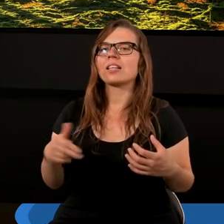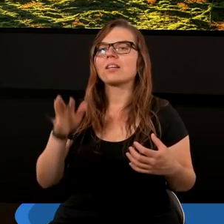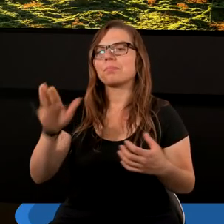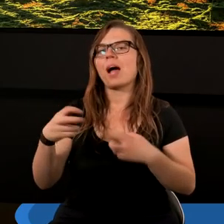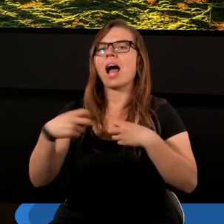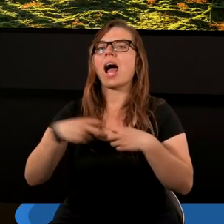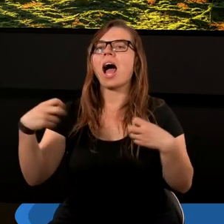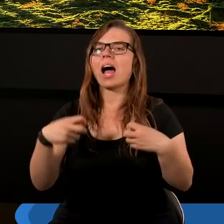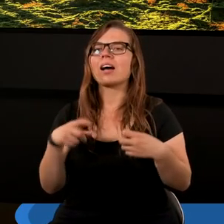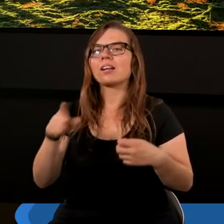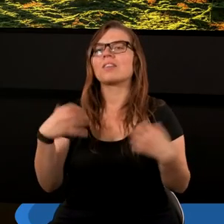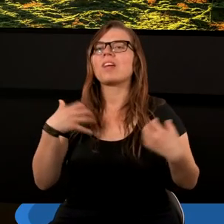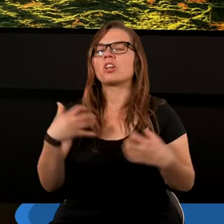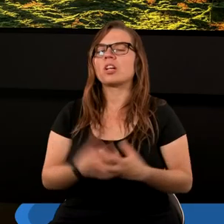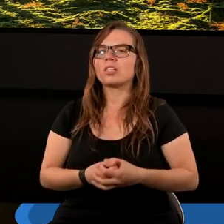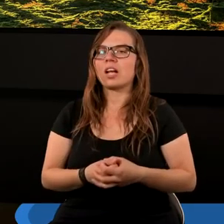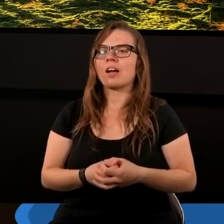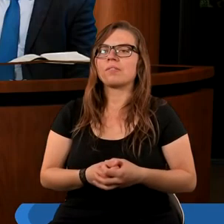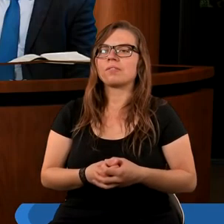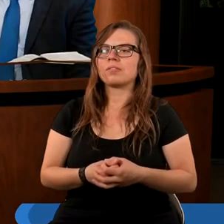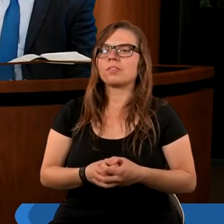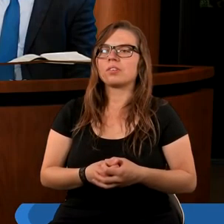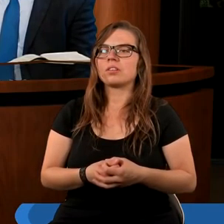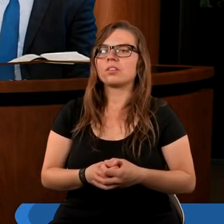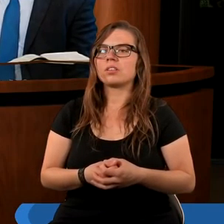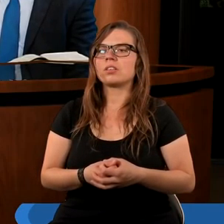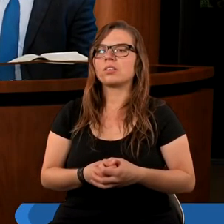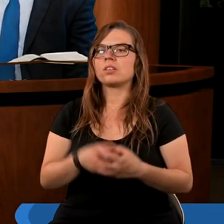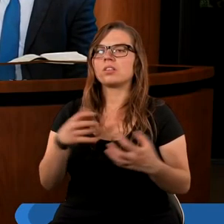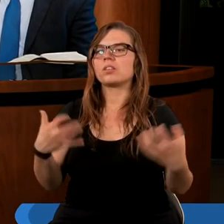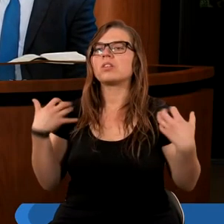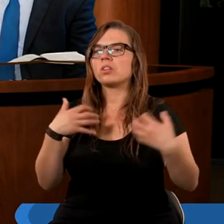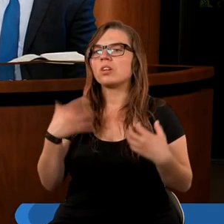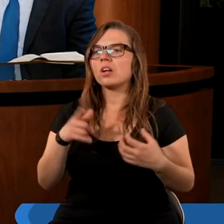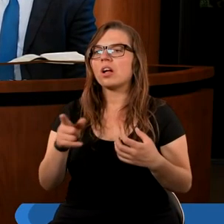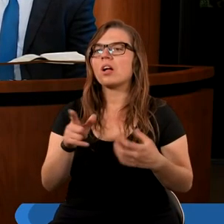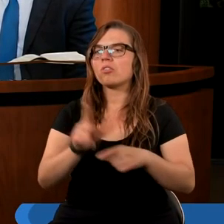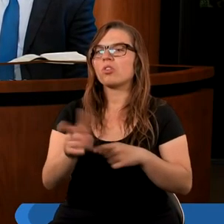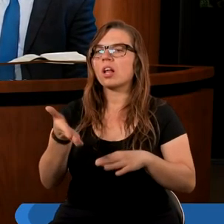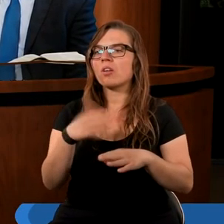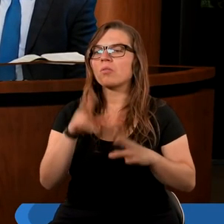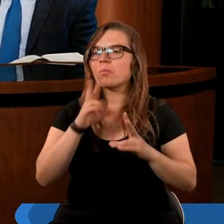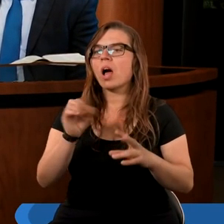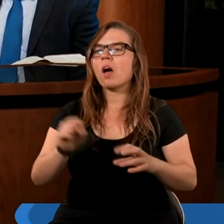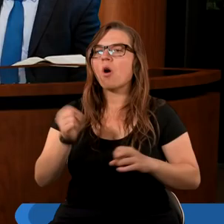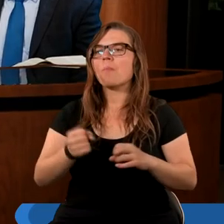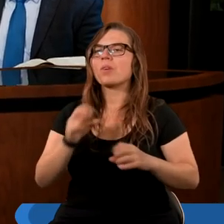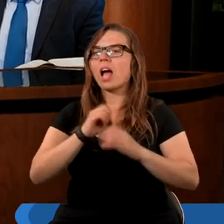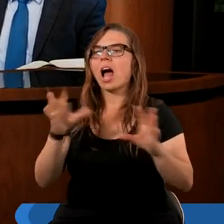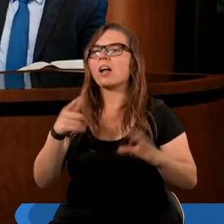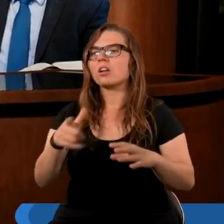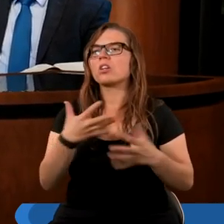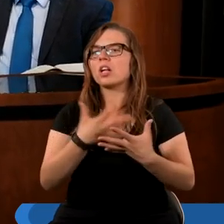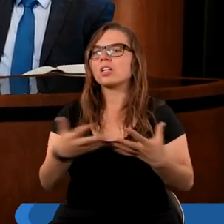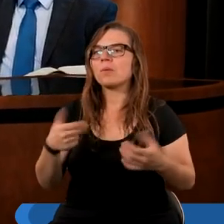cechy charakterystyczne tego zwierzęcia pokazuje? Kiedy rozważa się ten dwunasty rozdział apokalipsy, mówi się o tym,